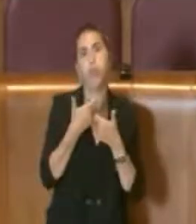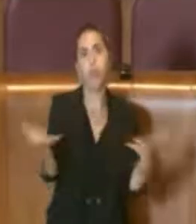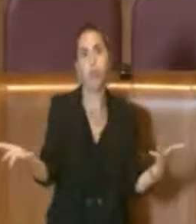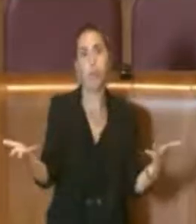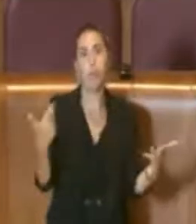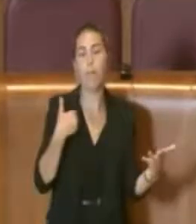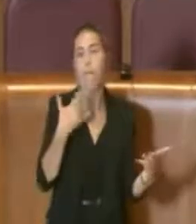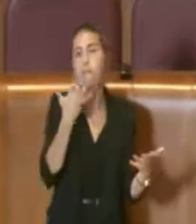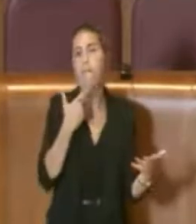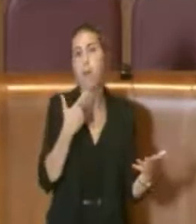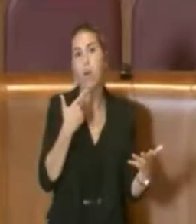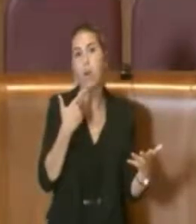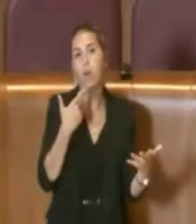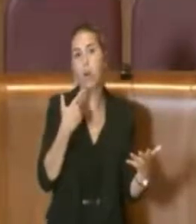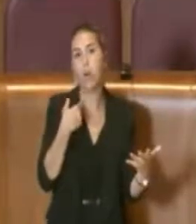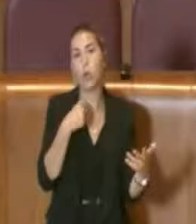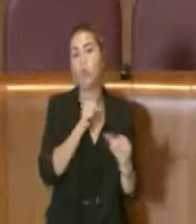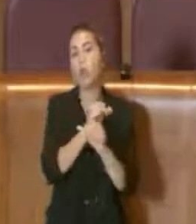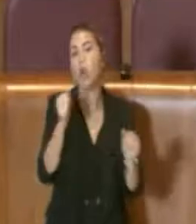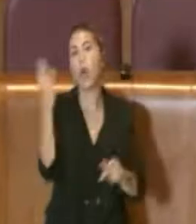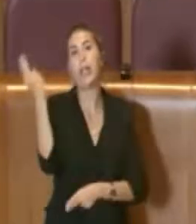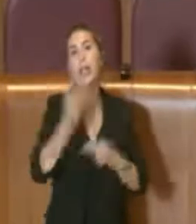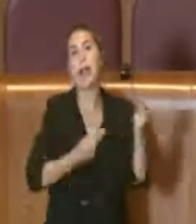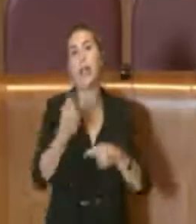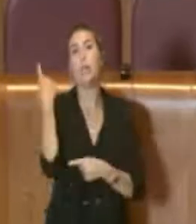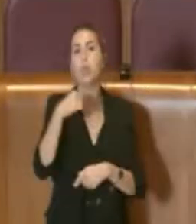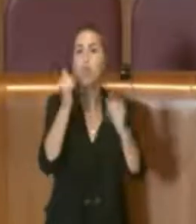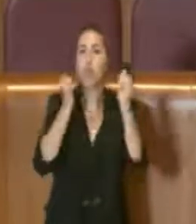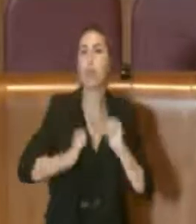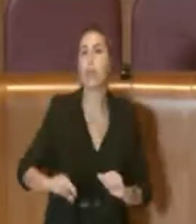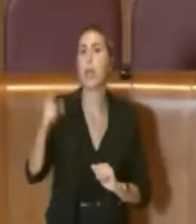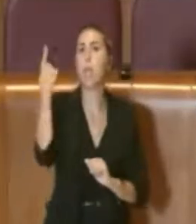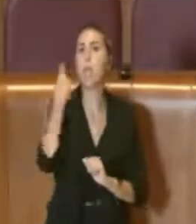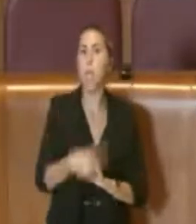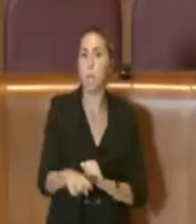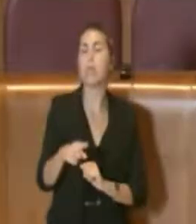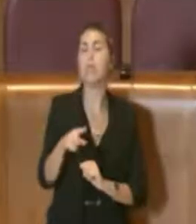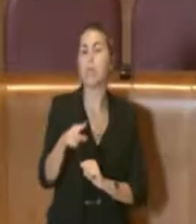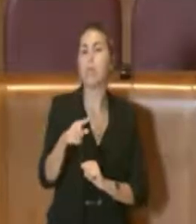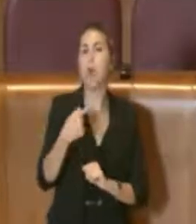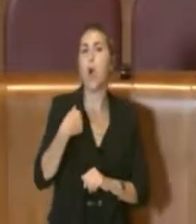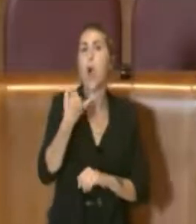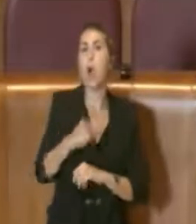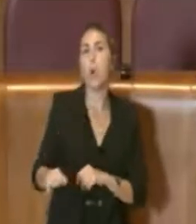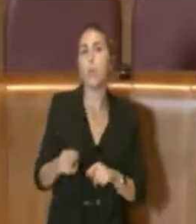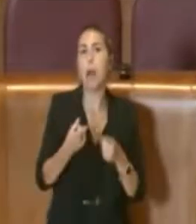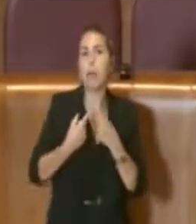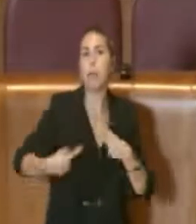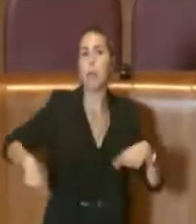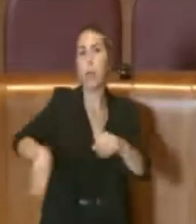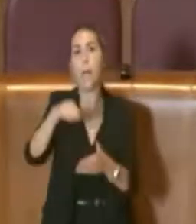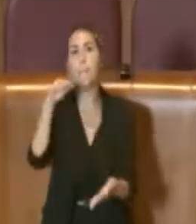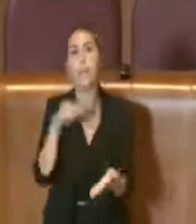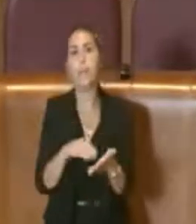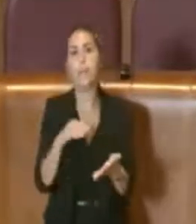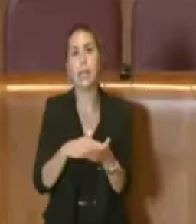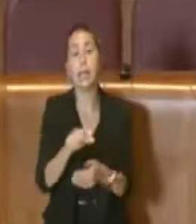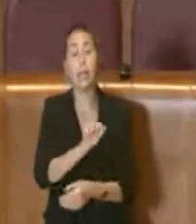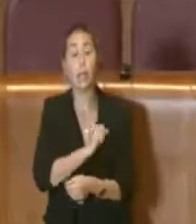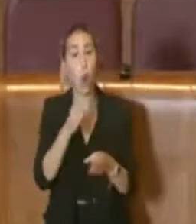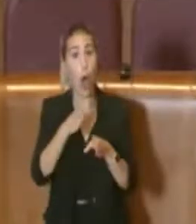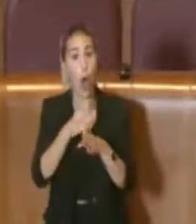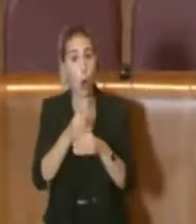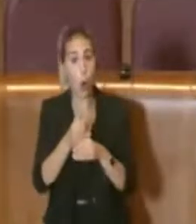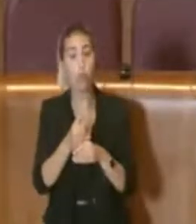dare dei dati, anche per i cittadini, visto che queste sono le ultime sedute, questa è l'ultima seduta, credo, in presenza, almeno per il mese d